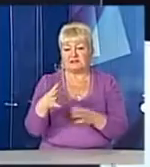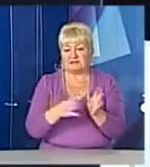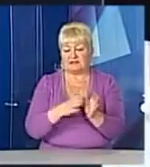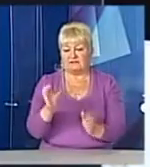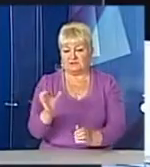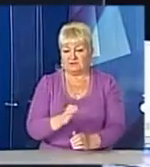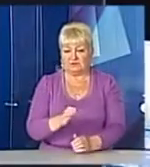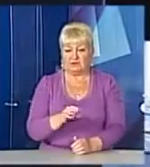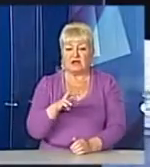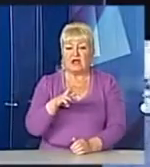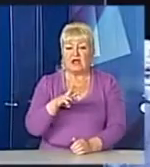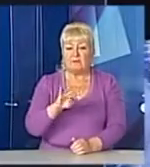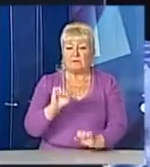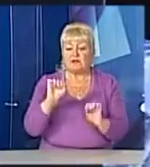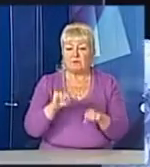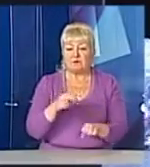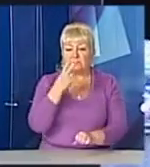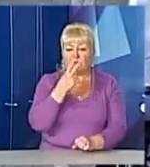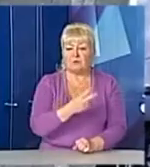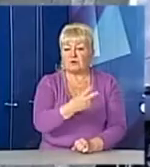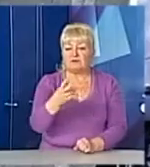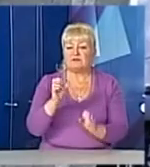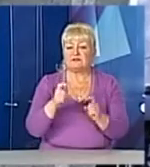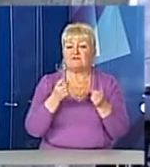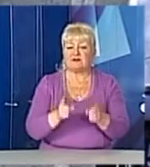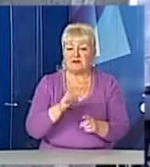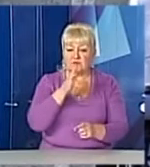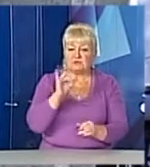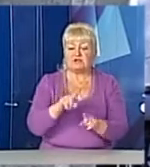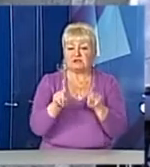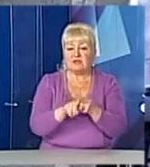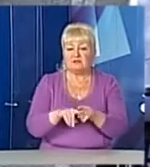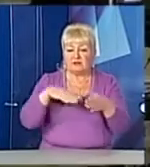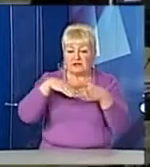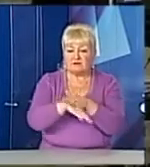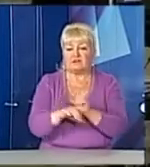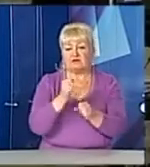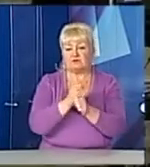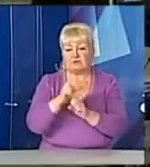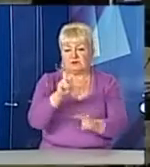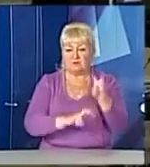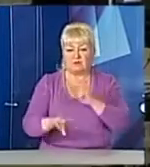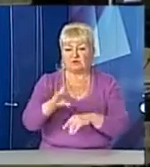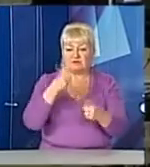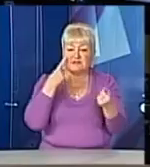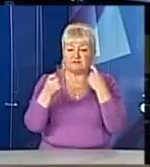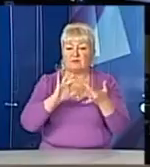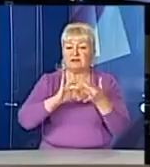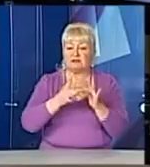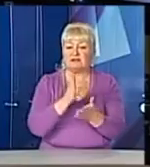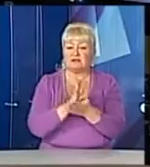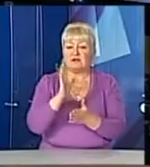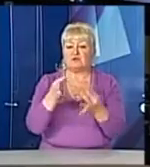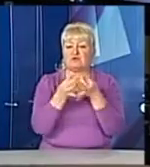можемо продивитися як в реальному часі, так і архів, так і зробити пошук. Уся інформація онлайн є та буде